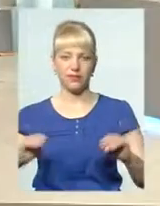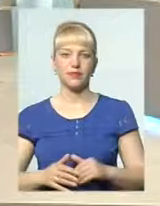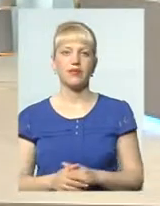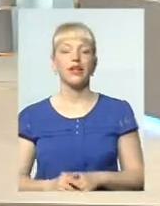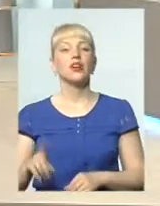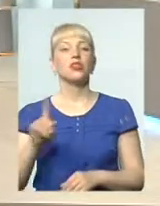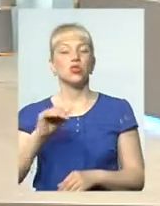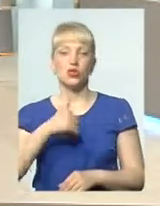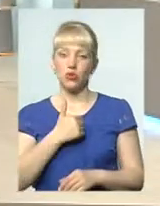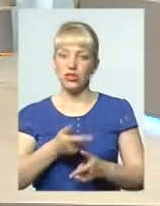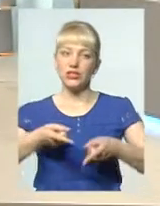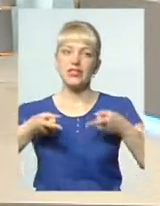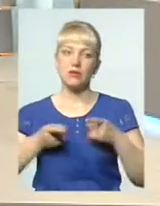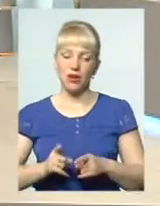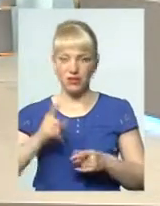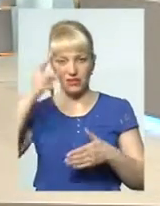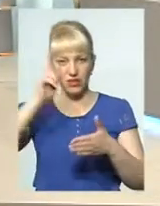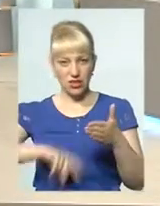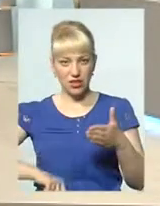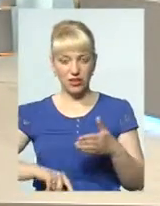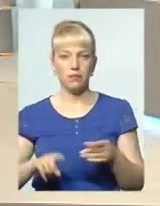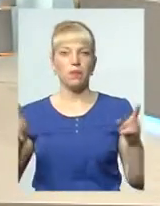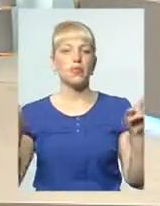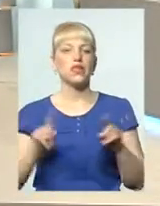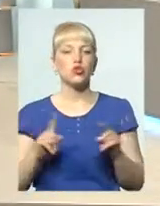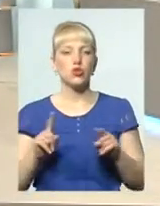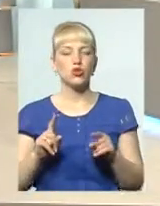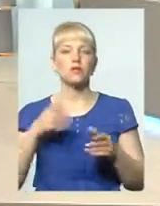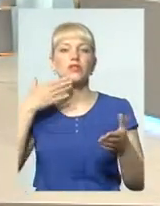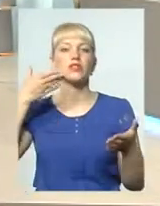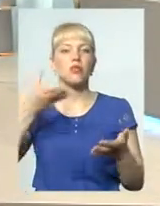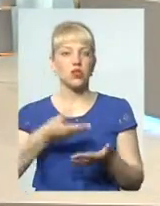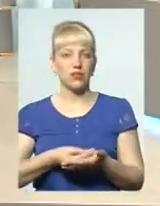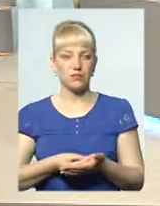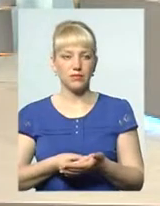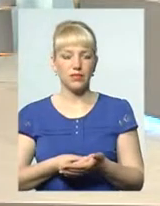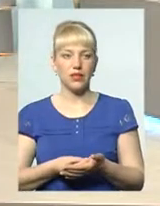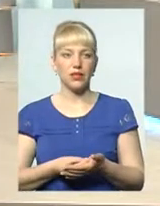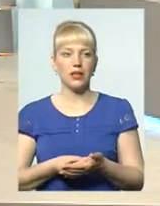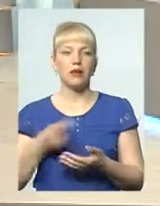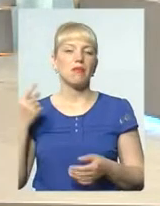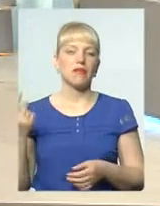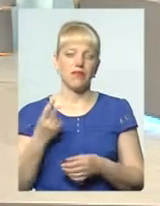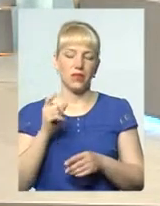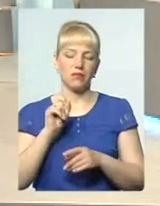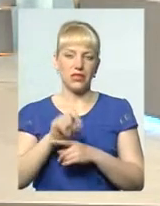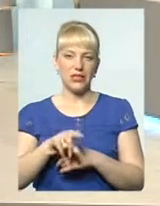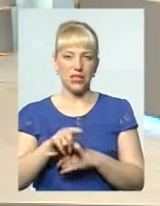Що ж, хочеться справді вірити, що своє первинне призначення